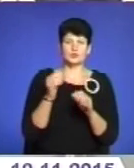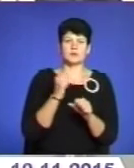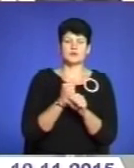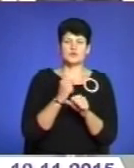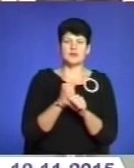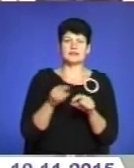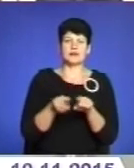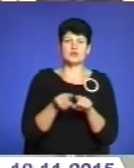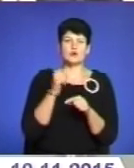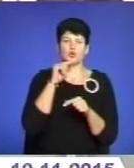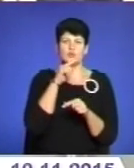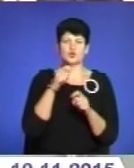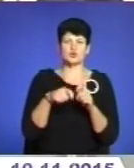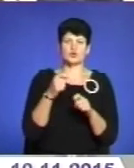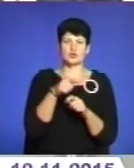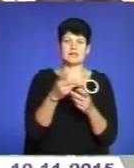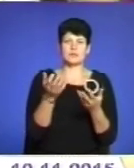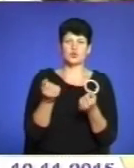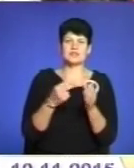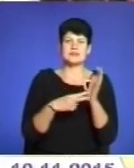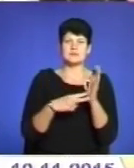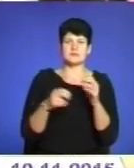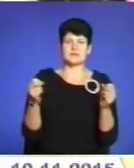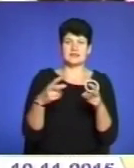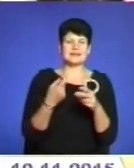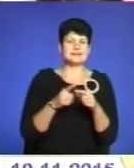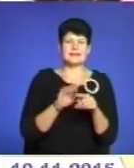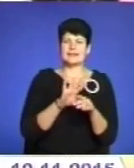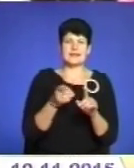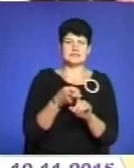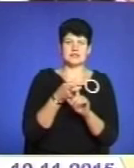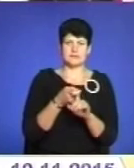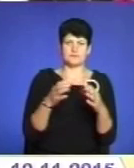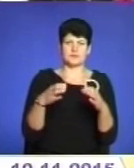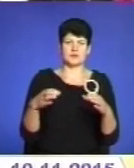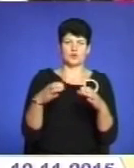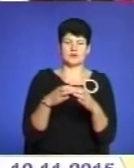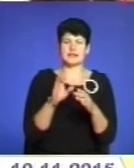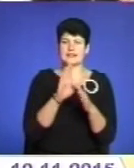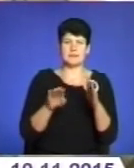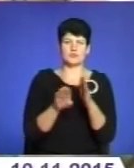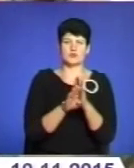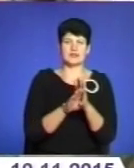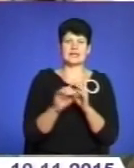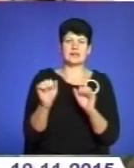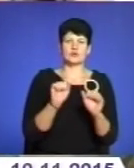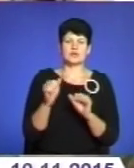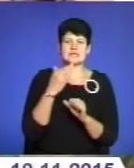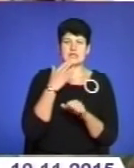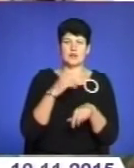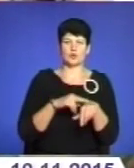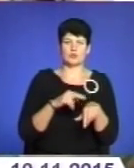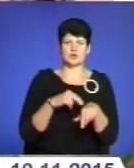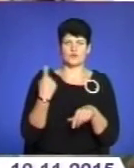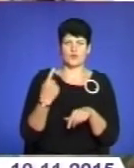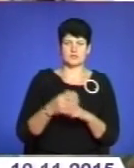з економічною злочинністю. Туди наберуть 70 фахівців. Це незалежний підрозділ, який не підпорядковуватиметься керівнику Національної поліції